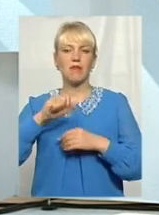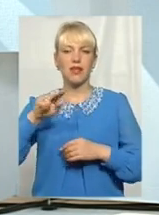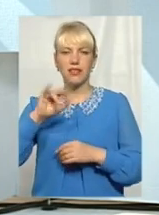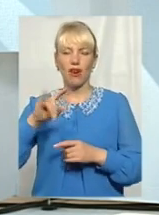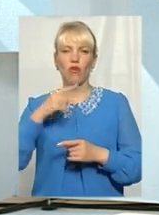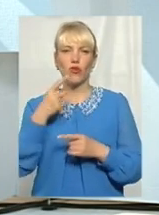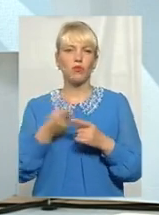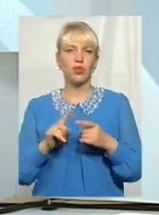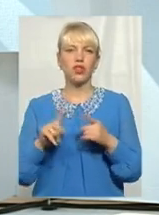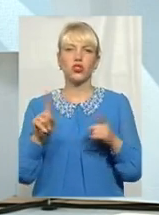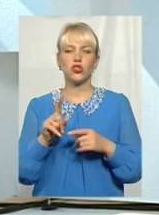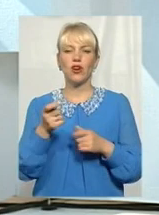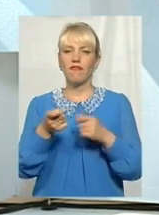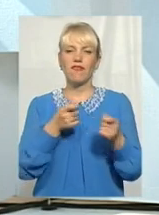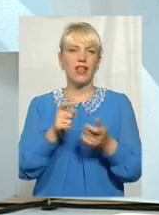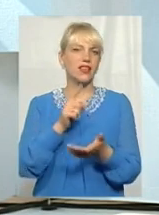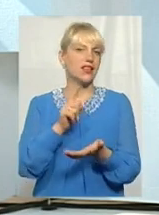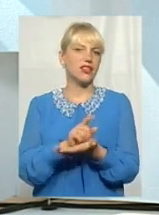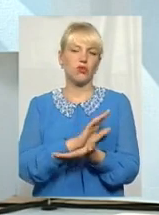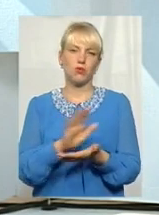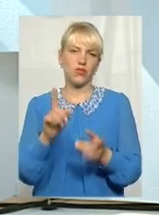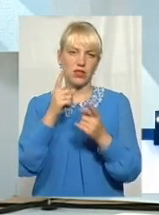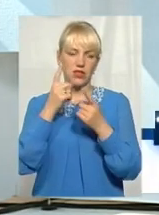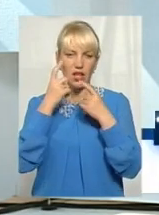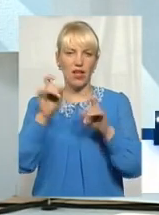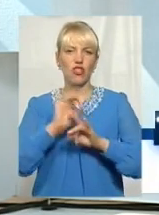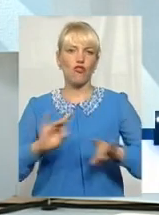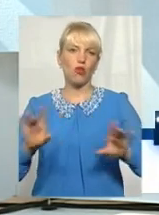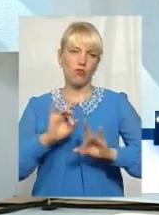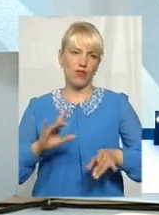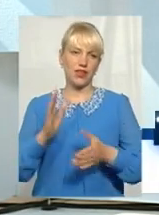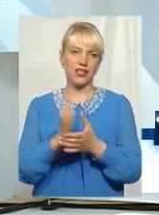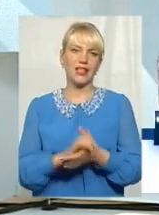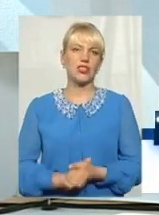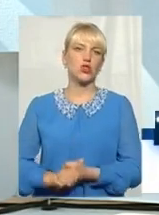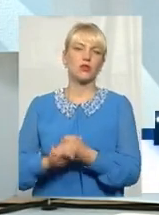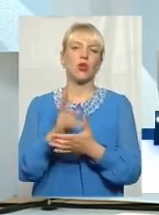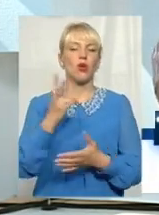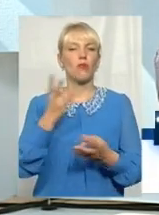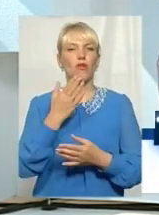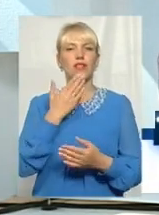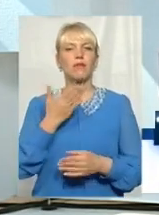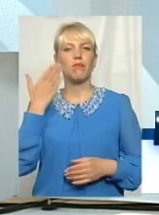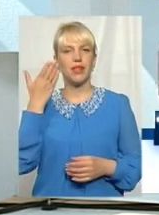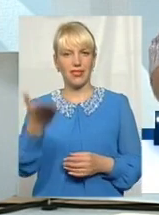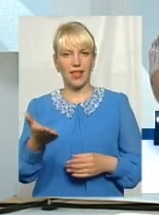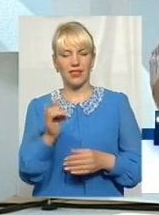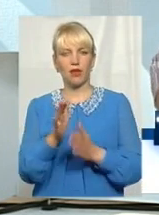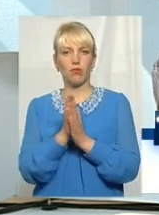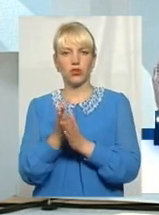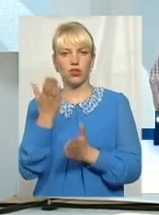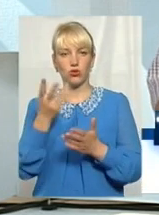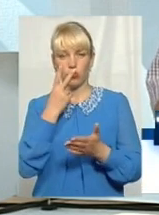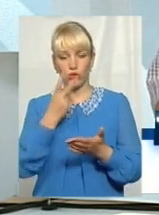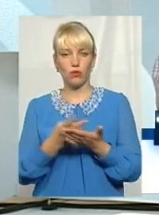взагалі-то, вона не зобов'язана інформувати. Є суспільство, яке повинно про це питати, просити. Якщо хочеться побачити